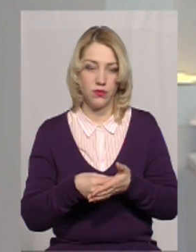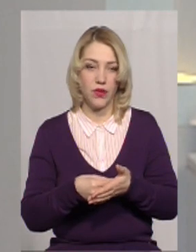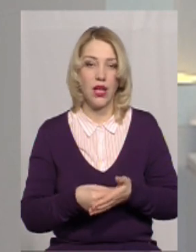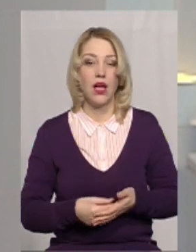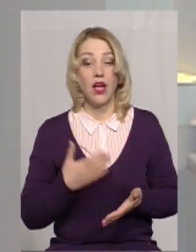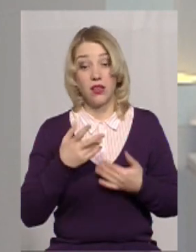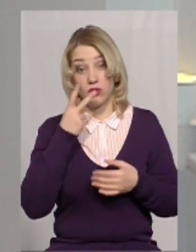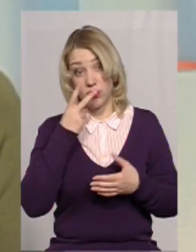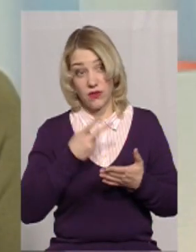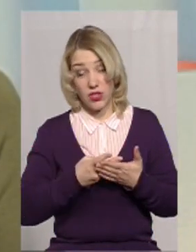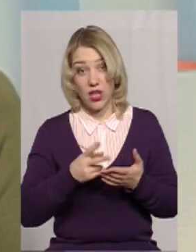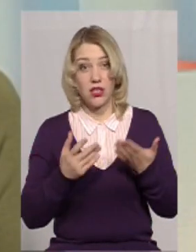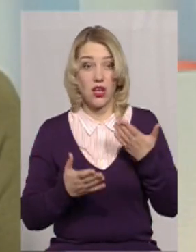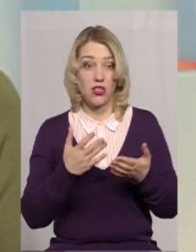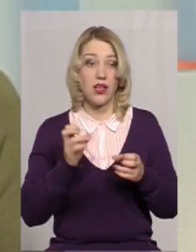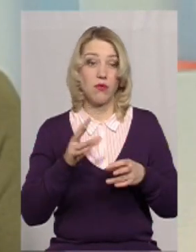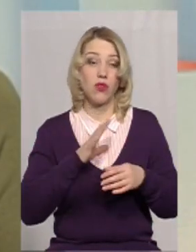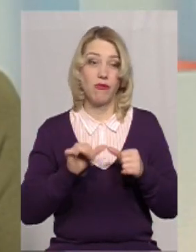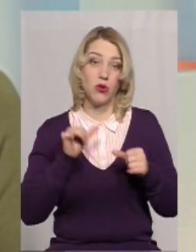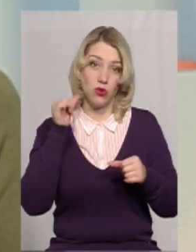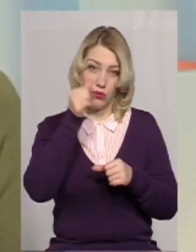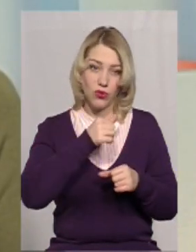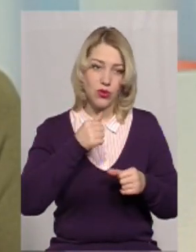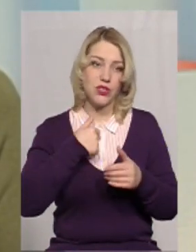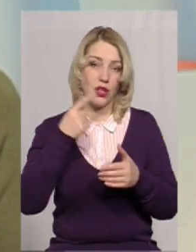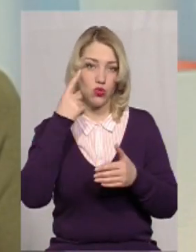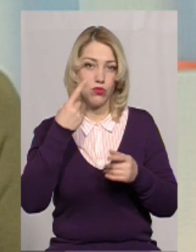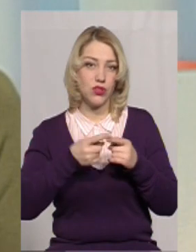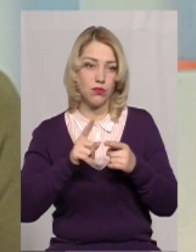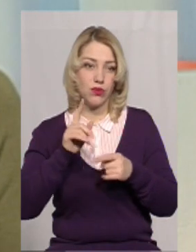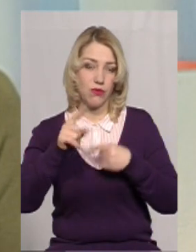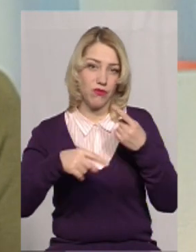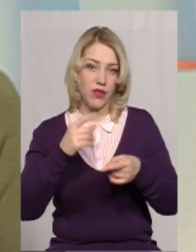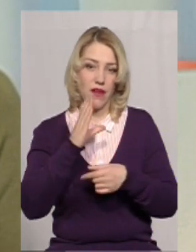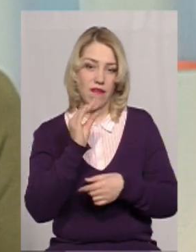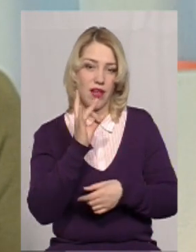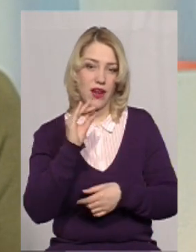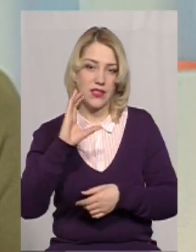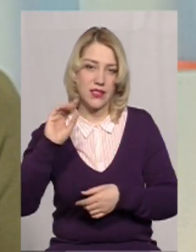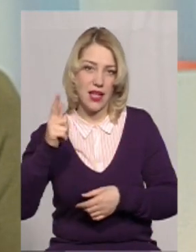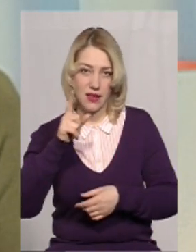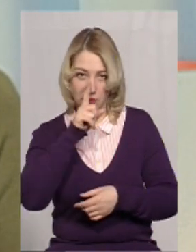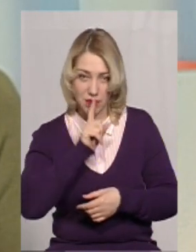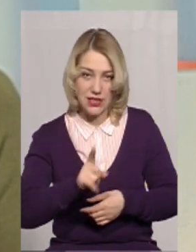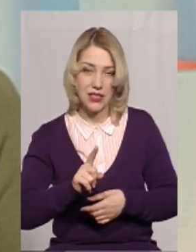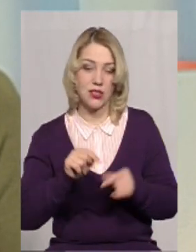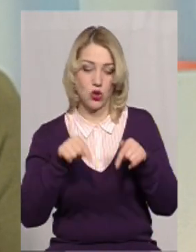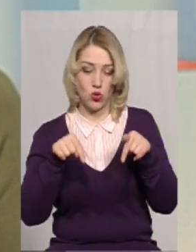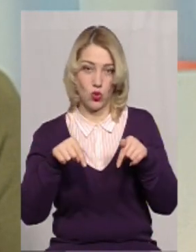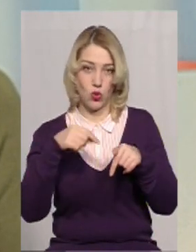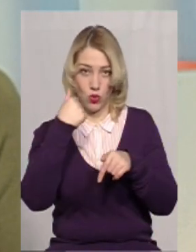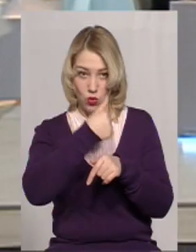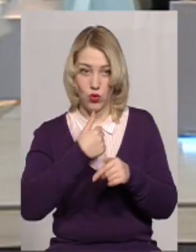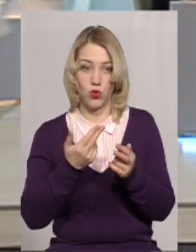Якщо зважати, як б воно відбувалося в минулому році, то я думаю, що це буде вересень місяць. За результатами півріччя. Вересень цього